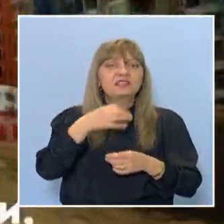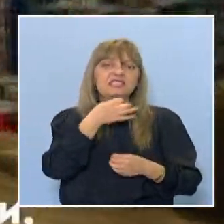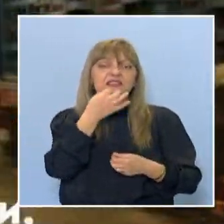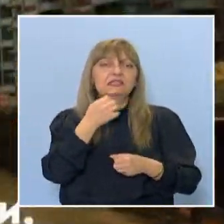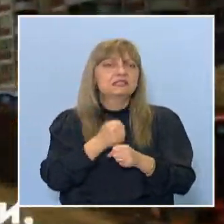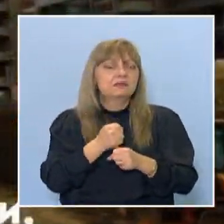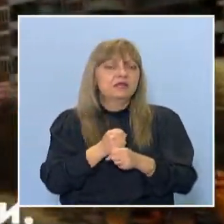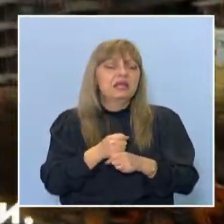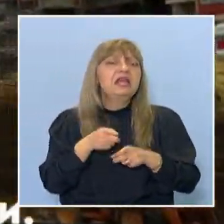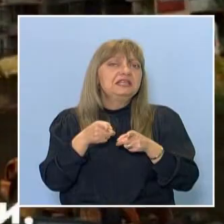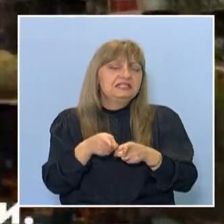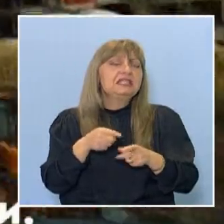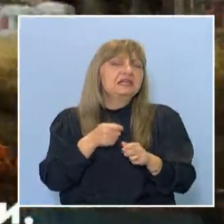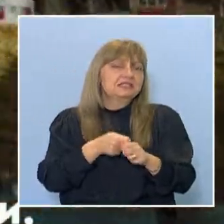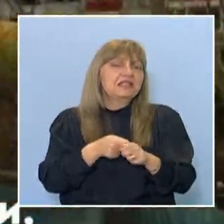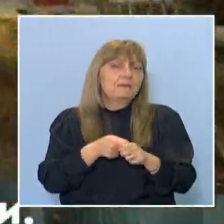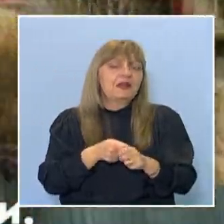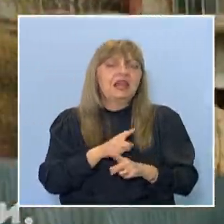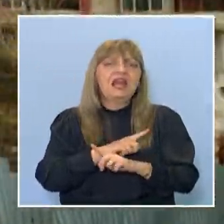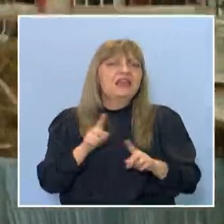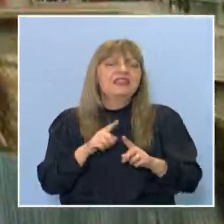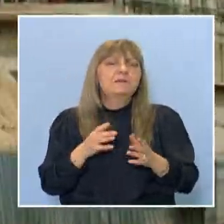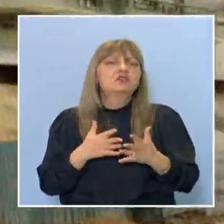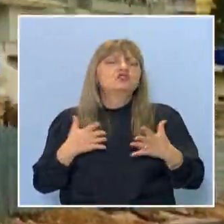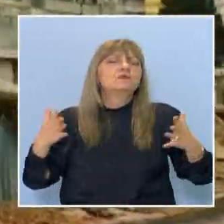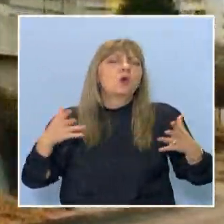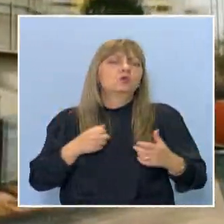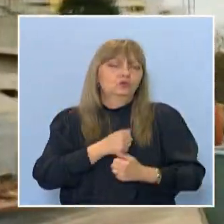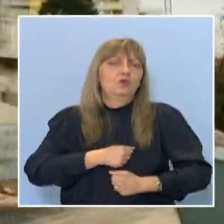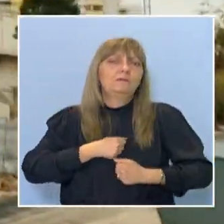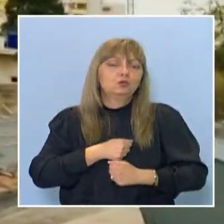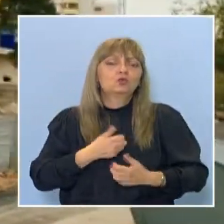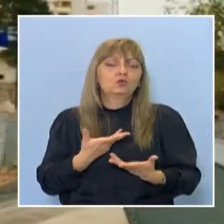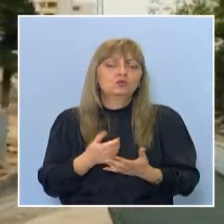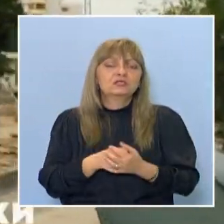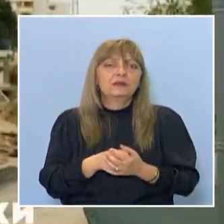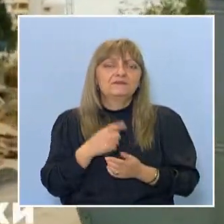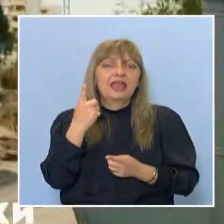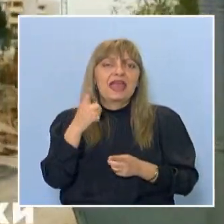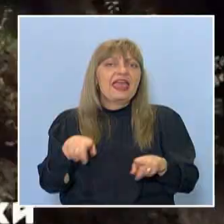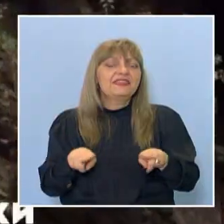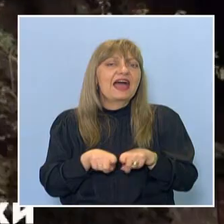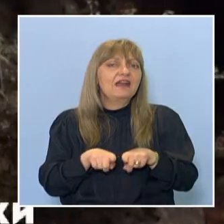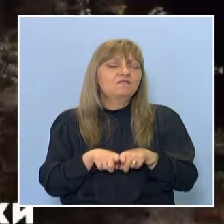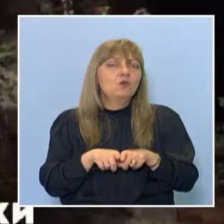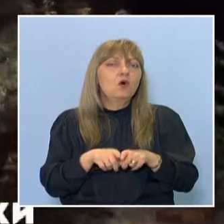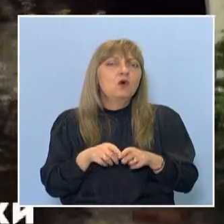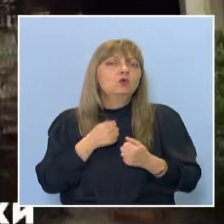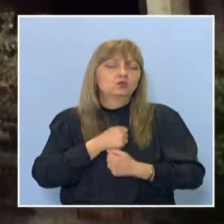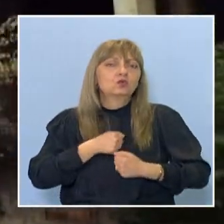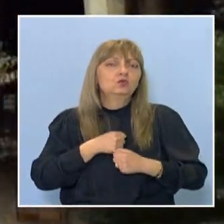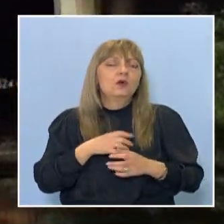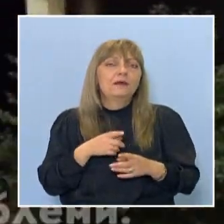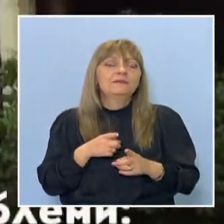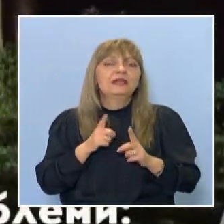с нея си го и направих. Нямаше кой знае какви трудности реално. В смисъл, еднакво сложно е всичко. Да се намерят